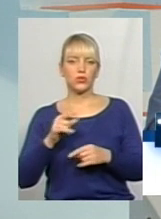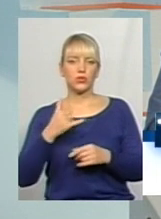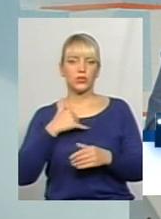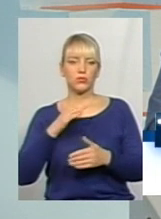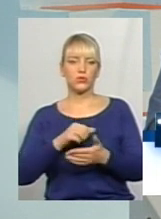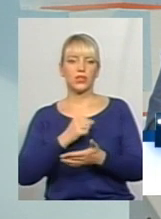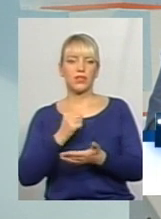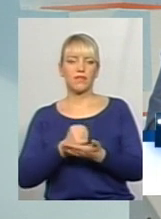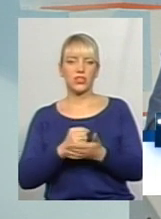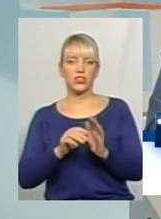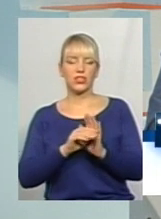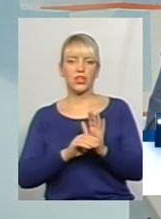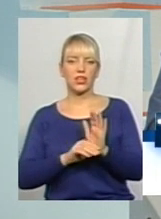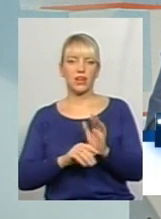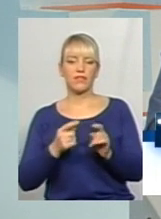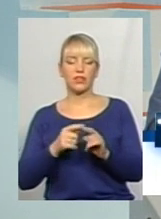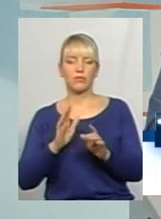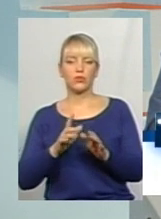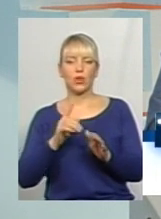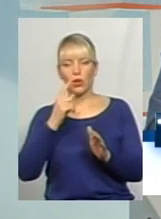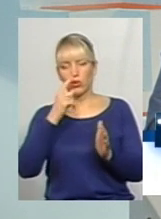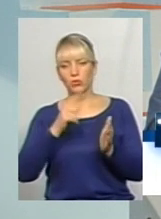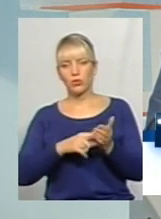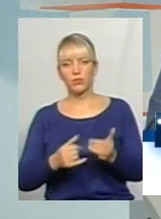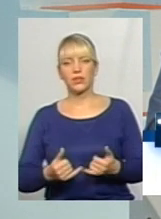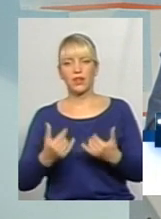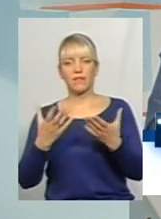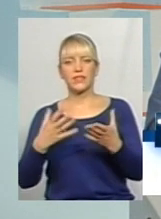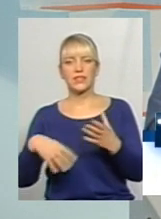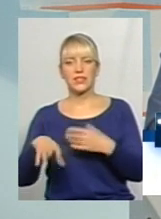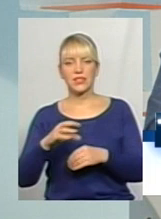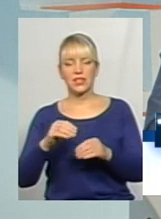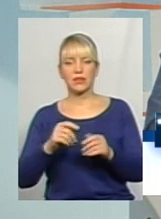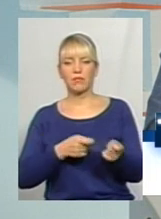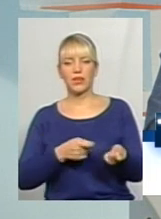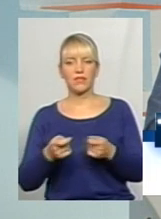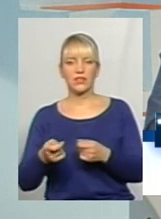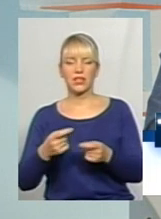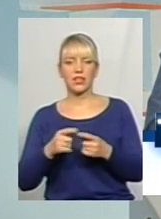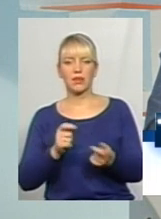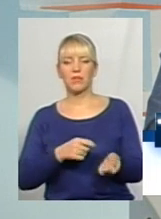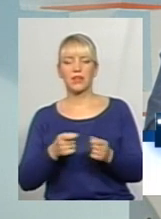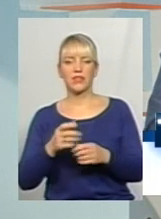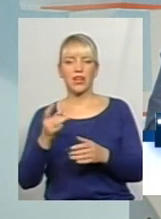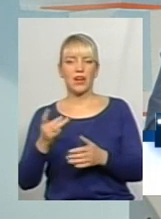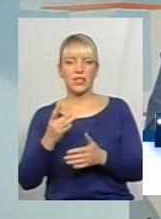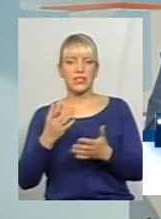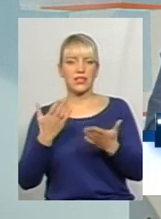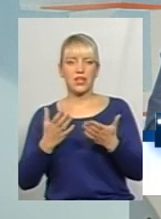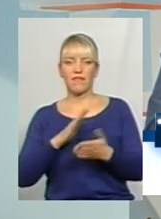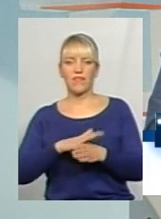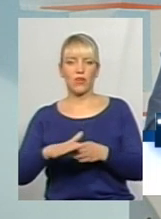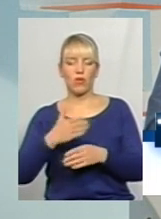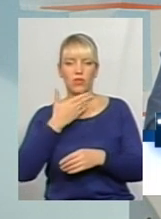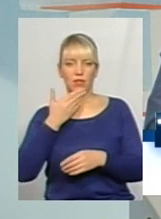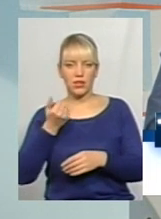затверджені графіки, графіки будуть доступні для всіх перевізників, і перевізник у разі невиконання затверджених графіків буде